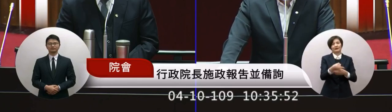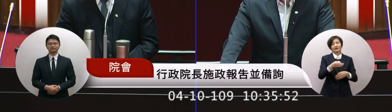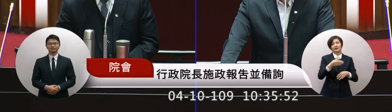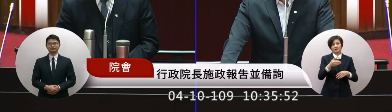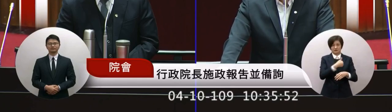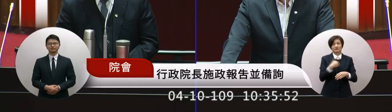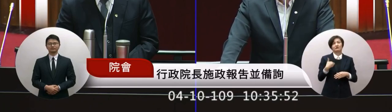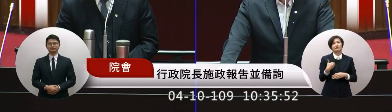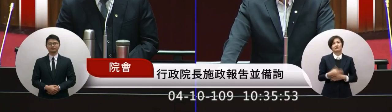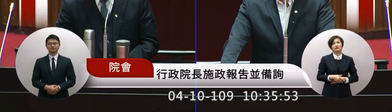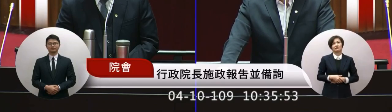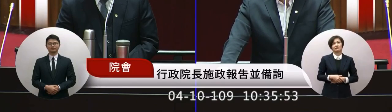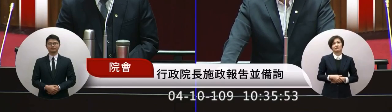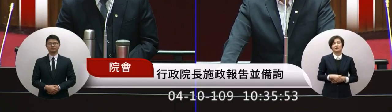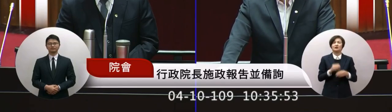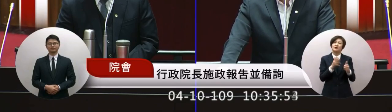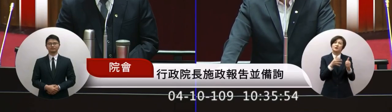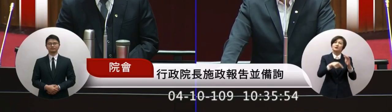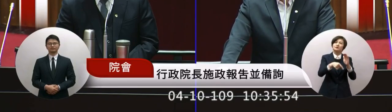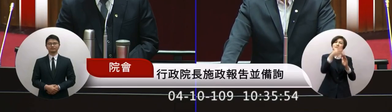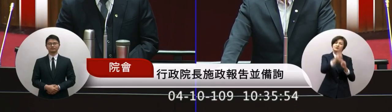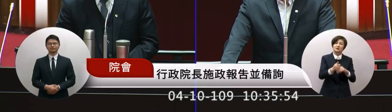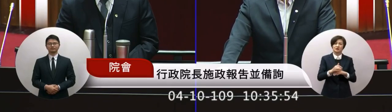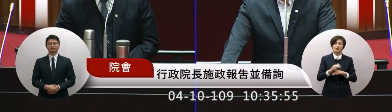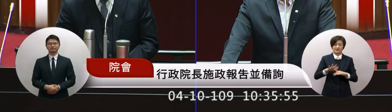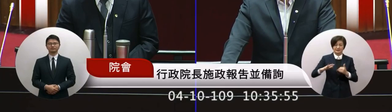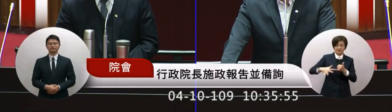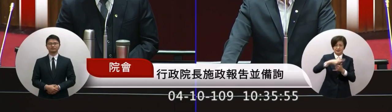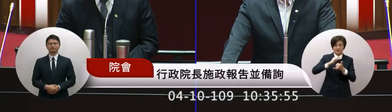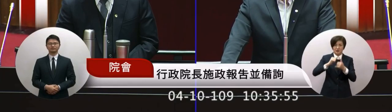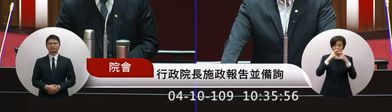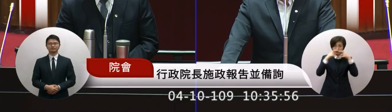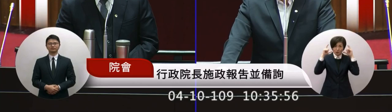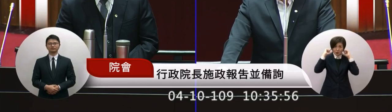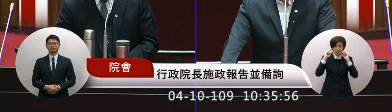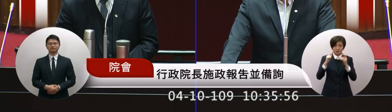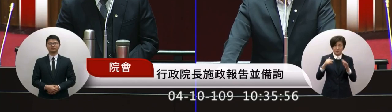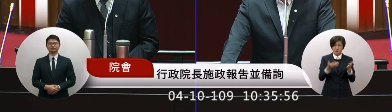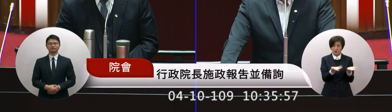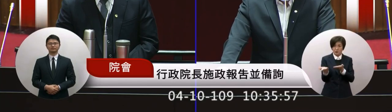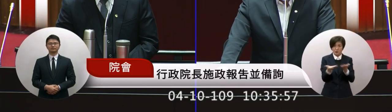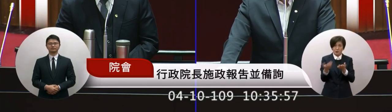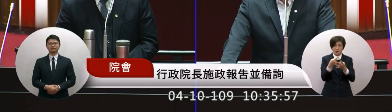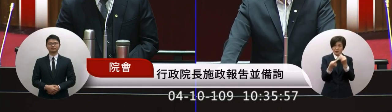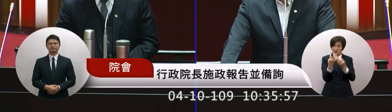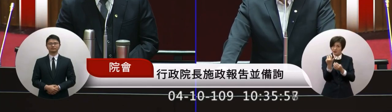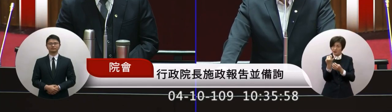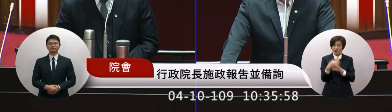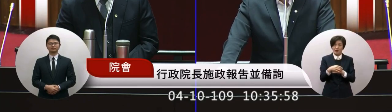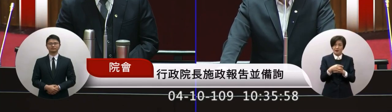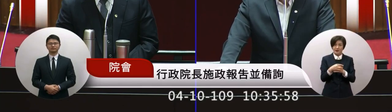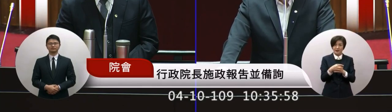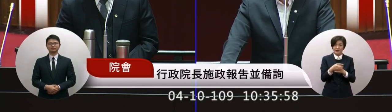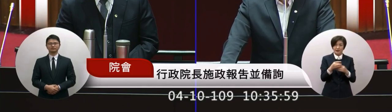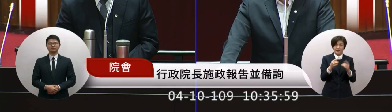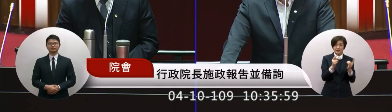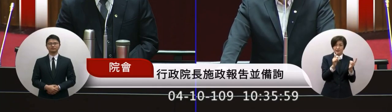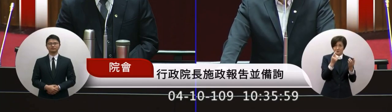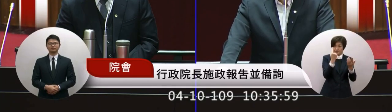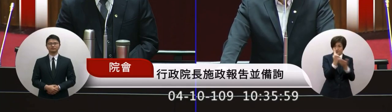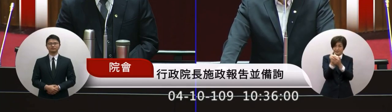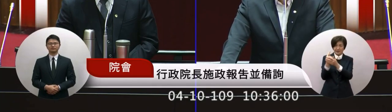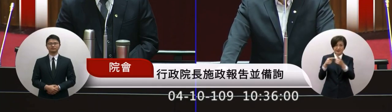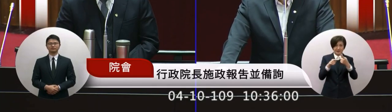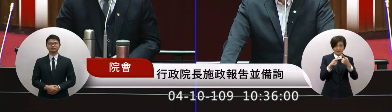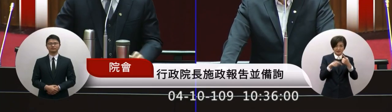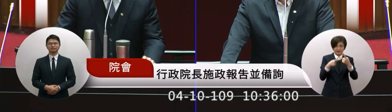到底我們現在台灣的口罩的數量到底生產量能不能供每個人一天一片這樣子